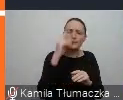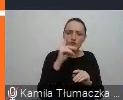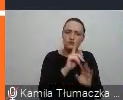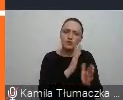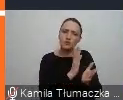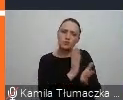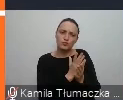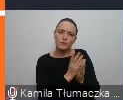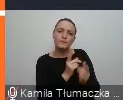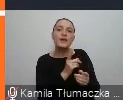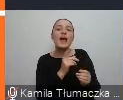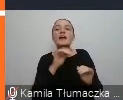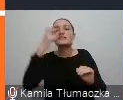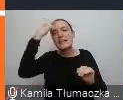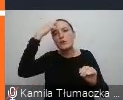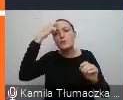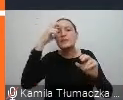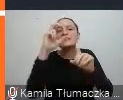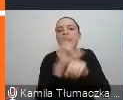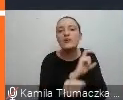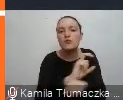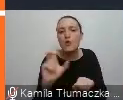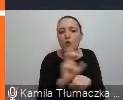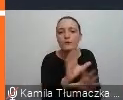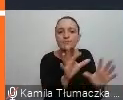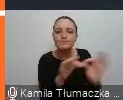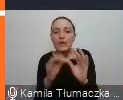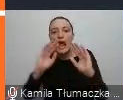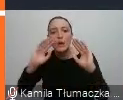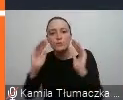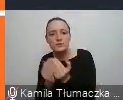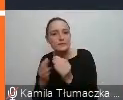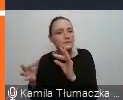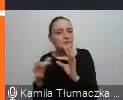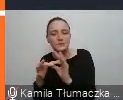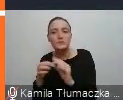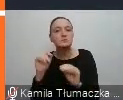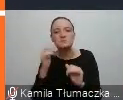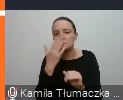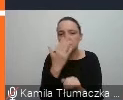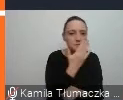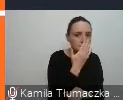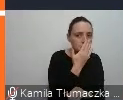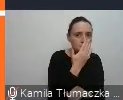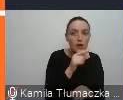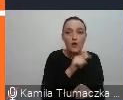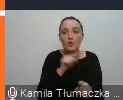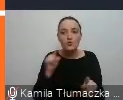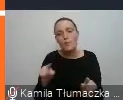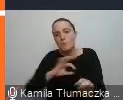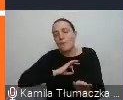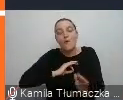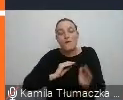jakie stereotypy dotyczą technologii, a jakie autyzmu i mówię tutaj, cały czas powtarzam, przez pryzmat swojego